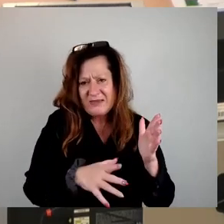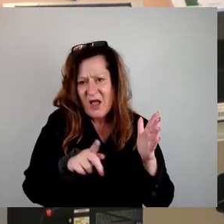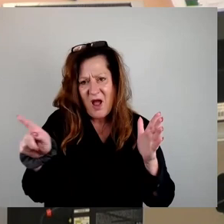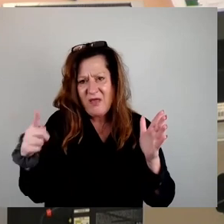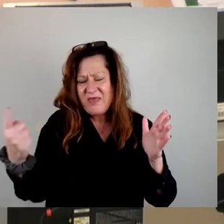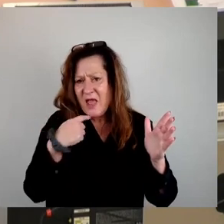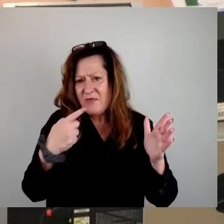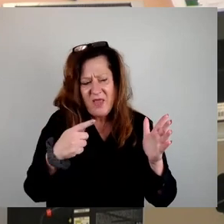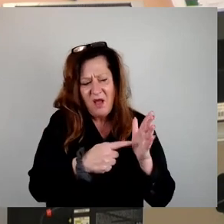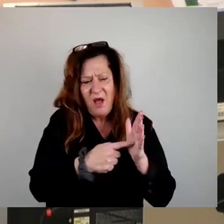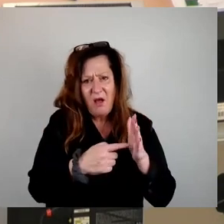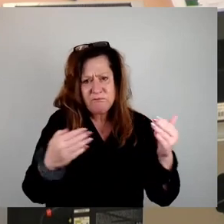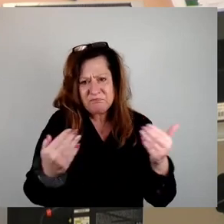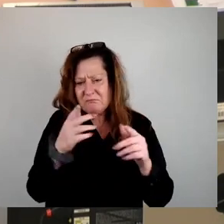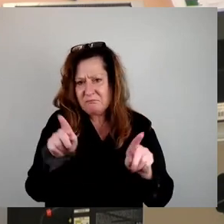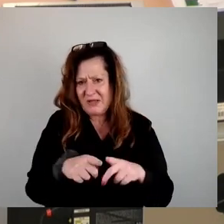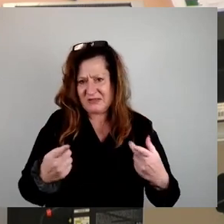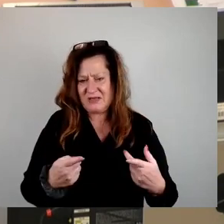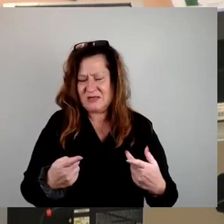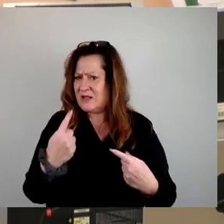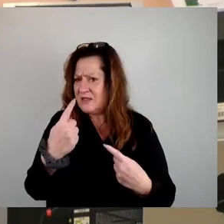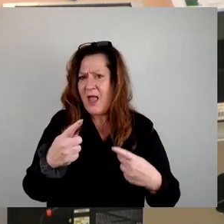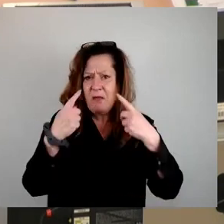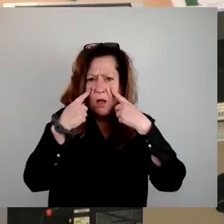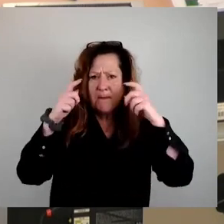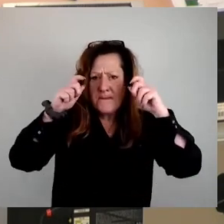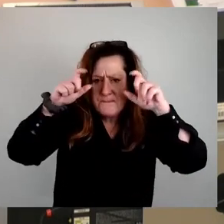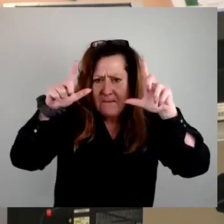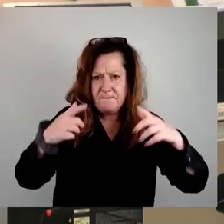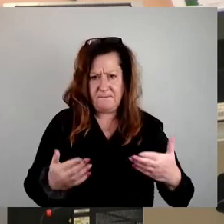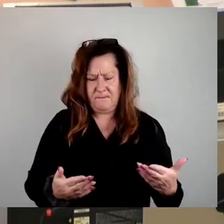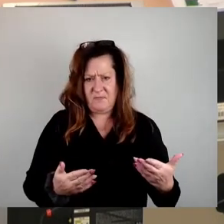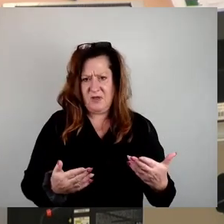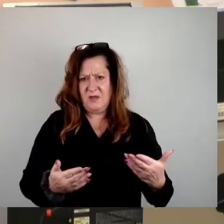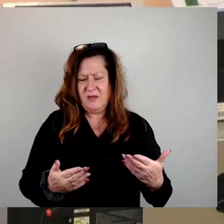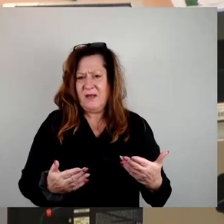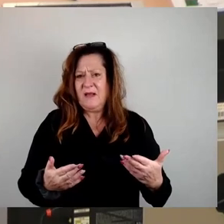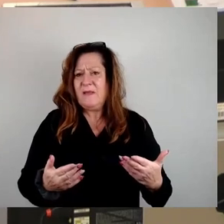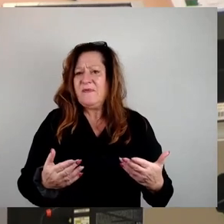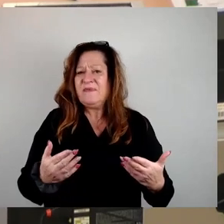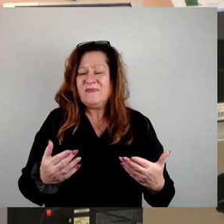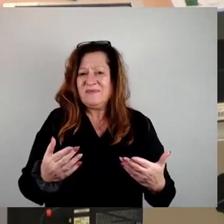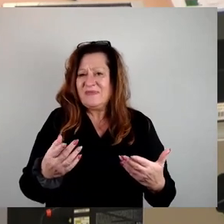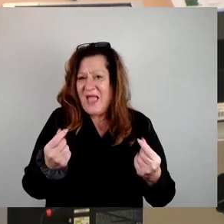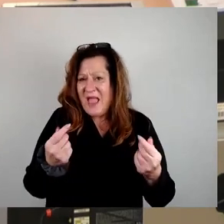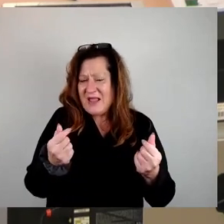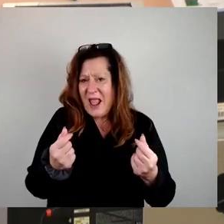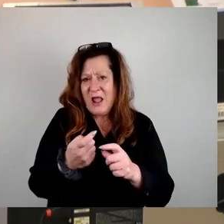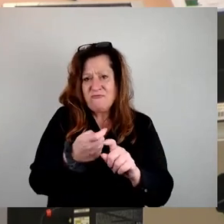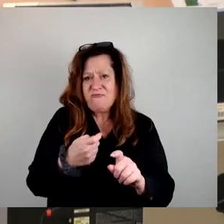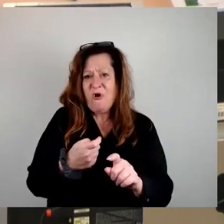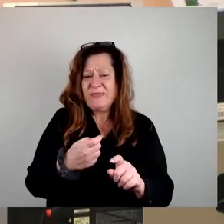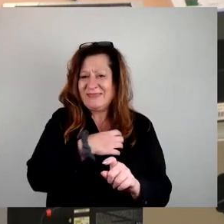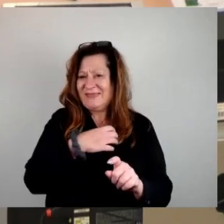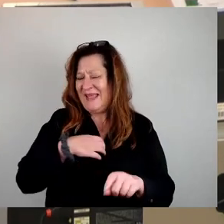also bitte auf, gehen Sie verantwortungsvoll mit den Mitteln der Dresdner um und sorgen Sie dafür, dass